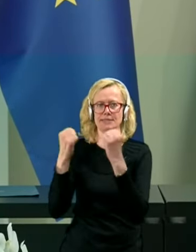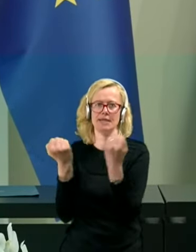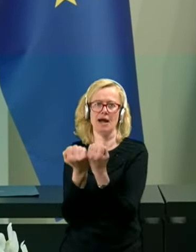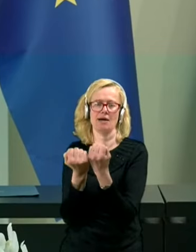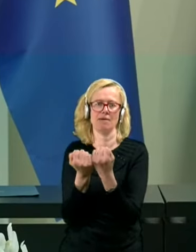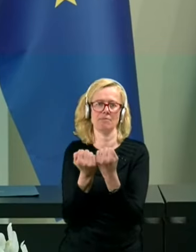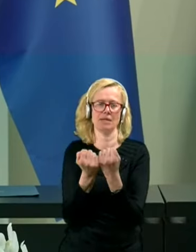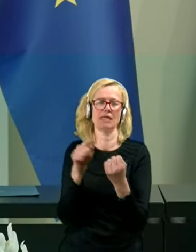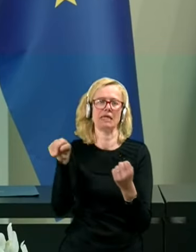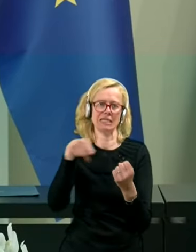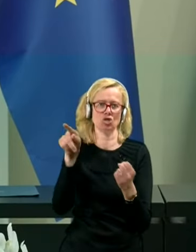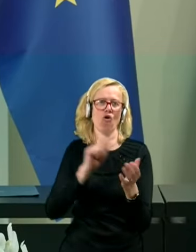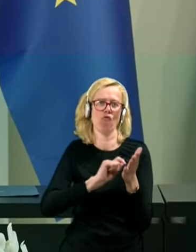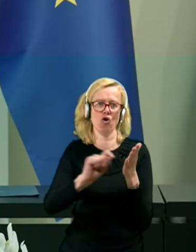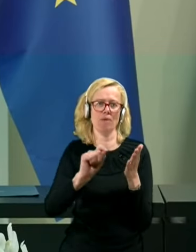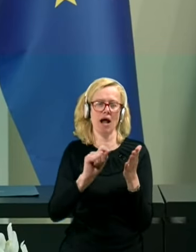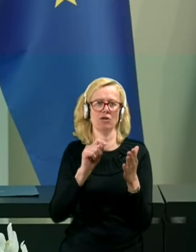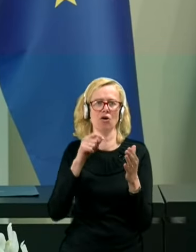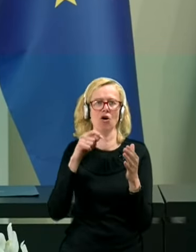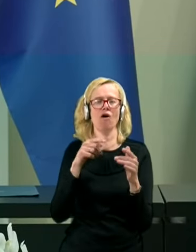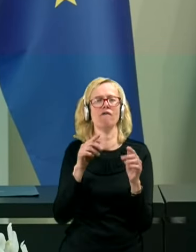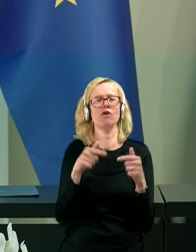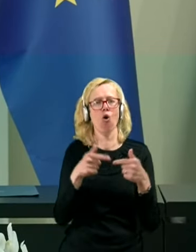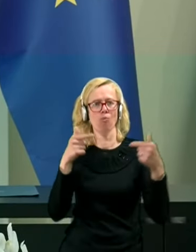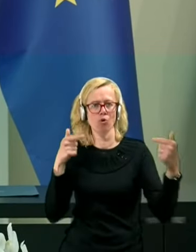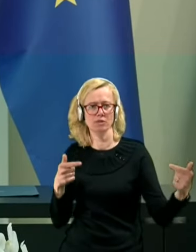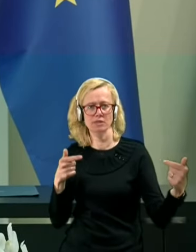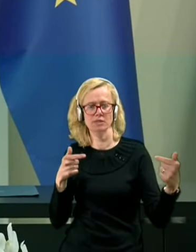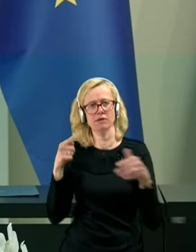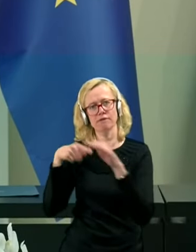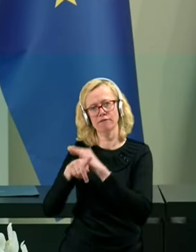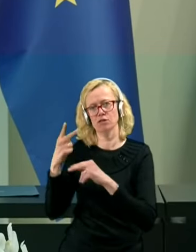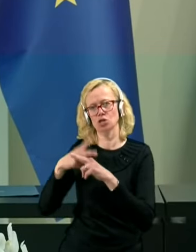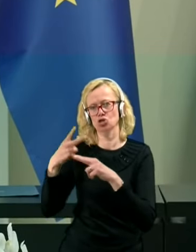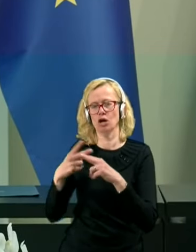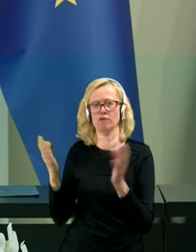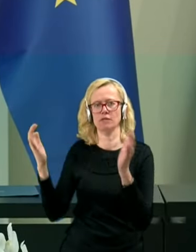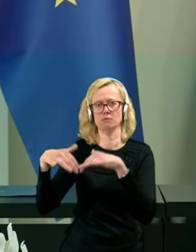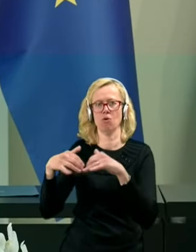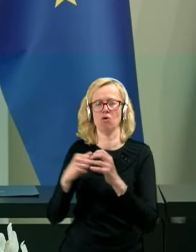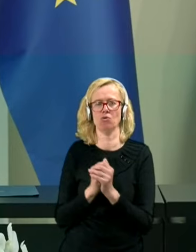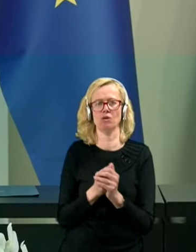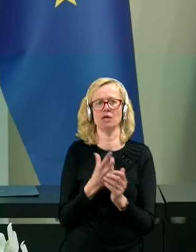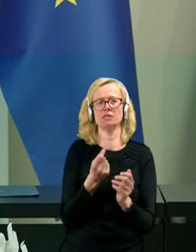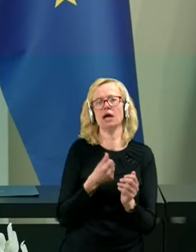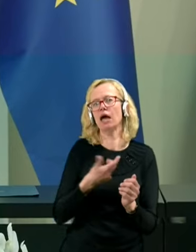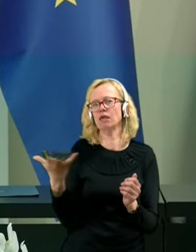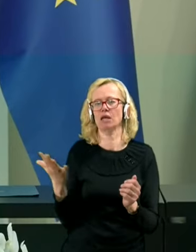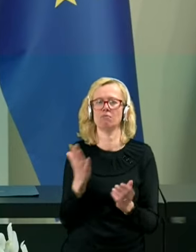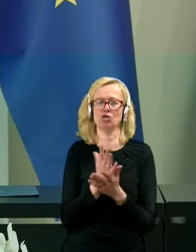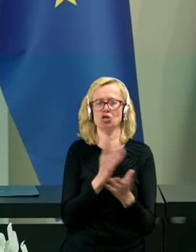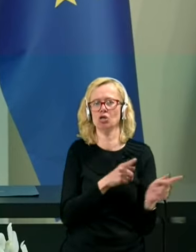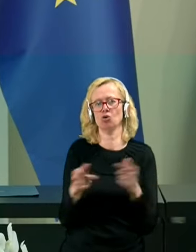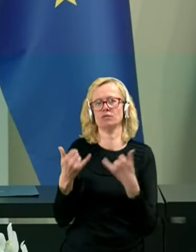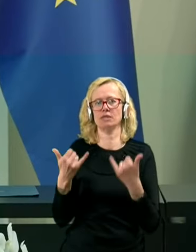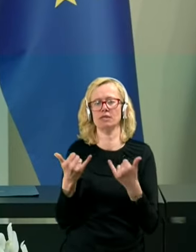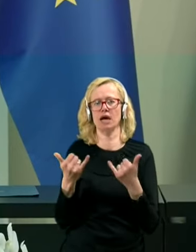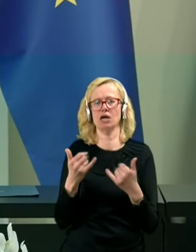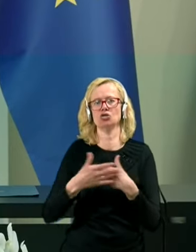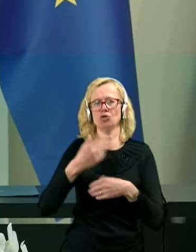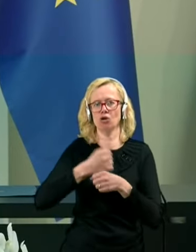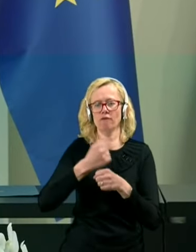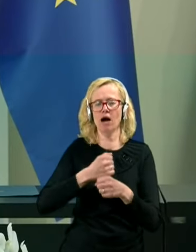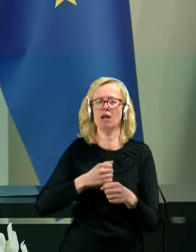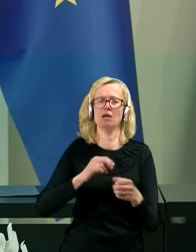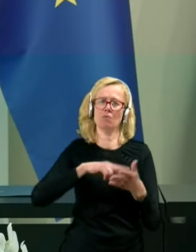so formalno v opoziciji v državnem zboru, s katerimi smo že doslej tako sodelovali, podpisali sporazume,